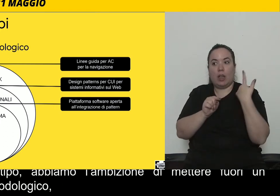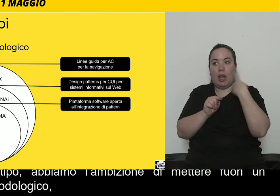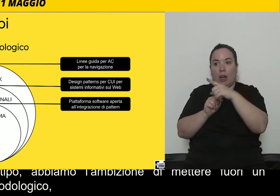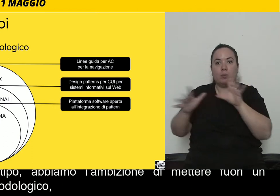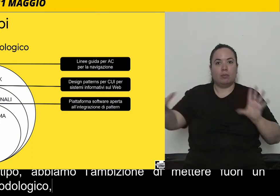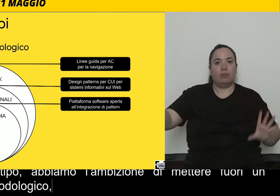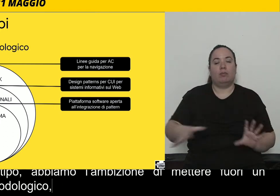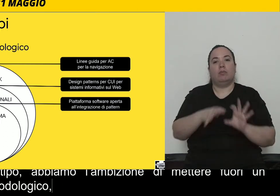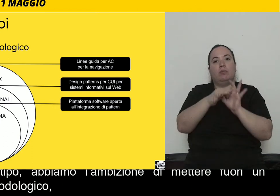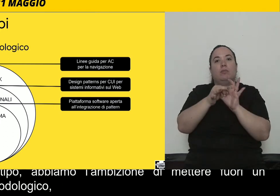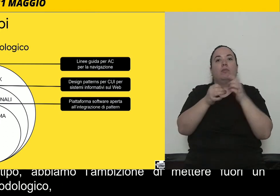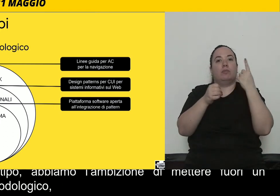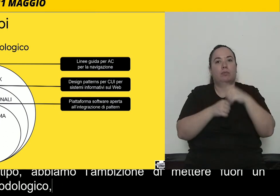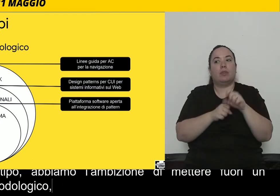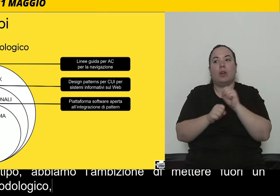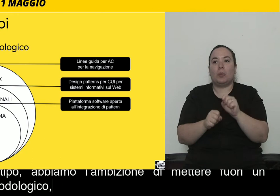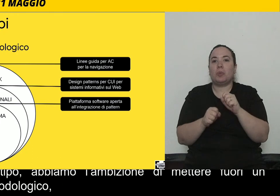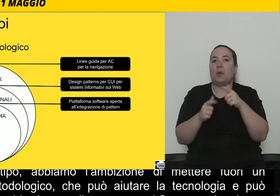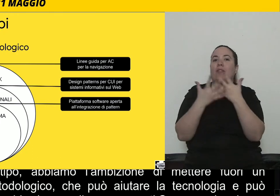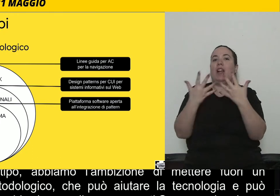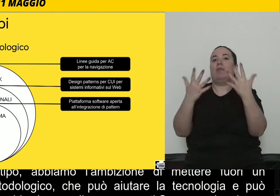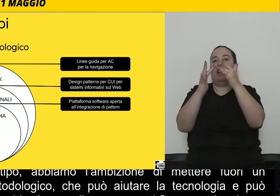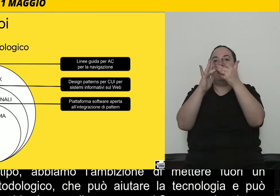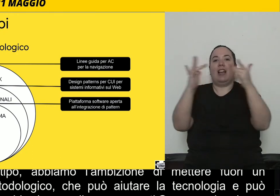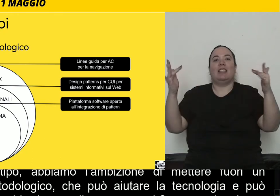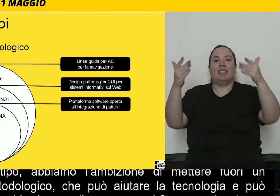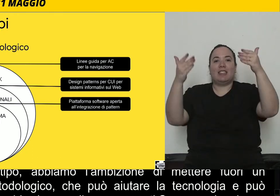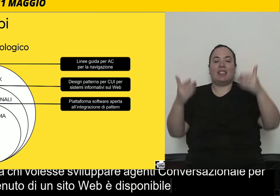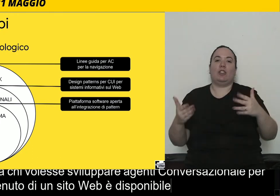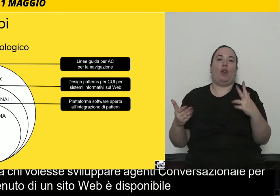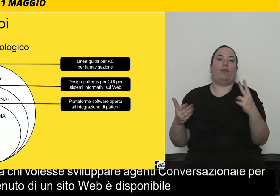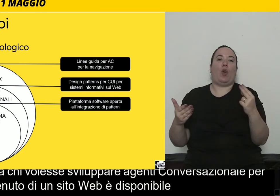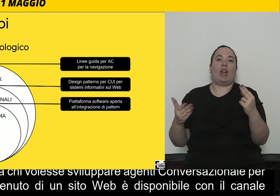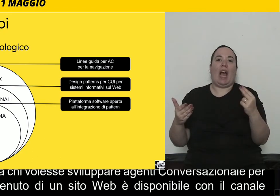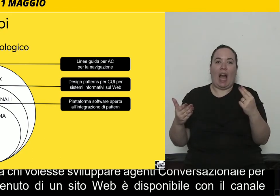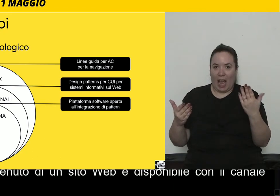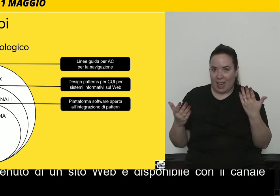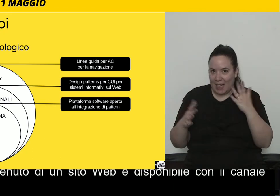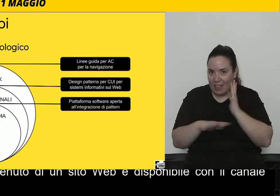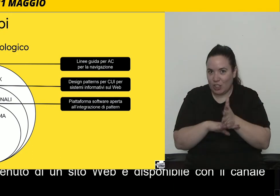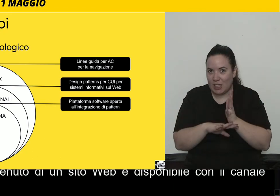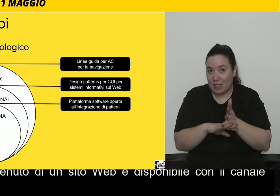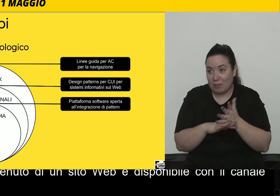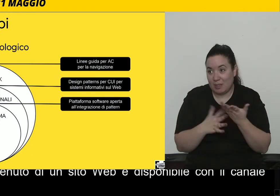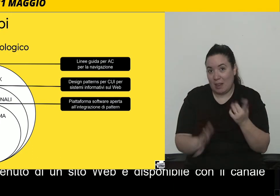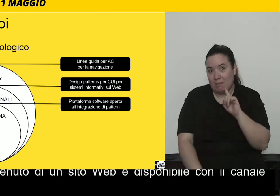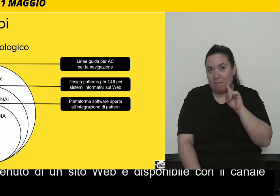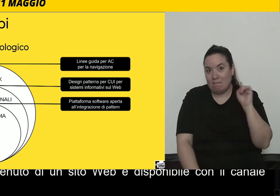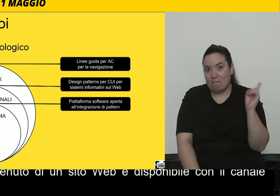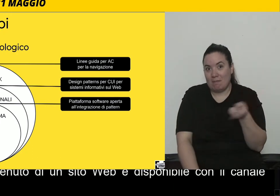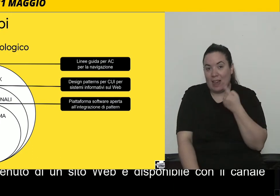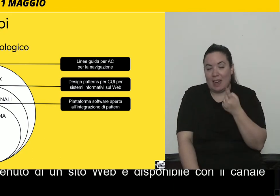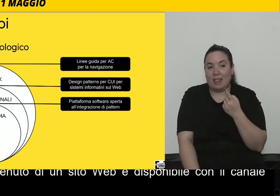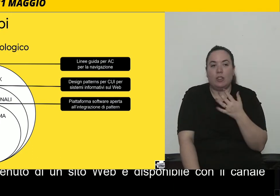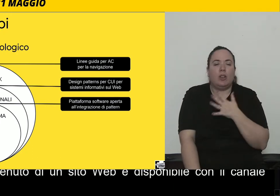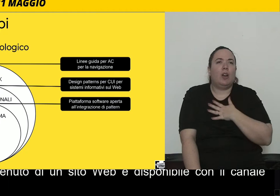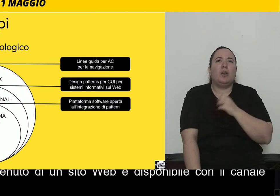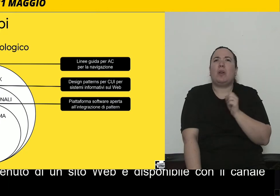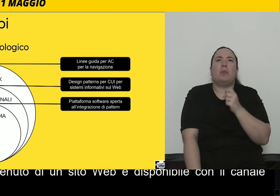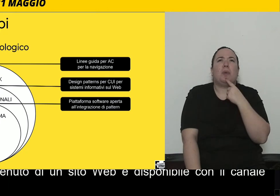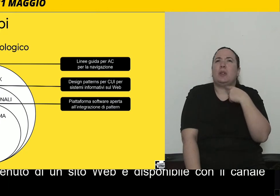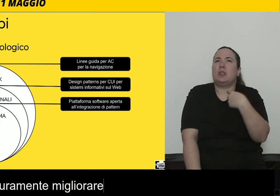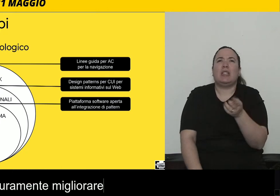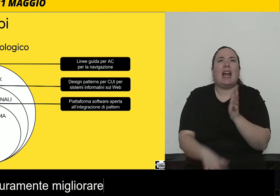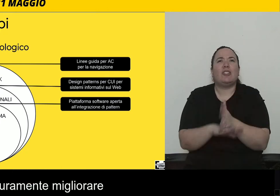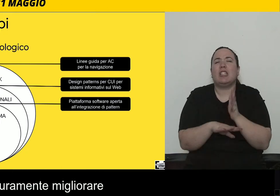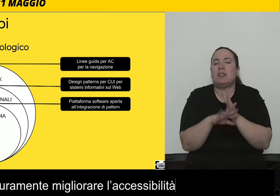canale vocale. E questo potrebbe sicuramente migliorare l'accessibilità dei contenuti del web. Non mi sento più di dire l'accessibilità dei